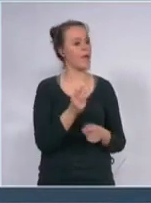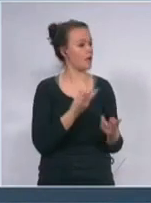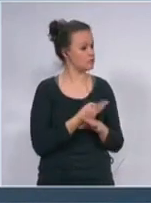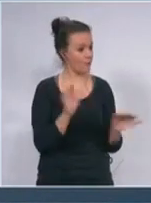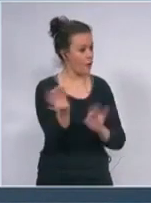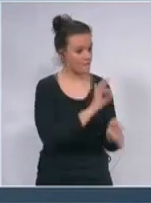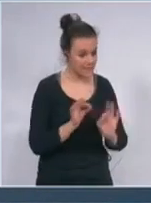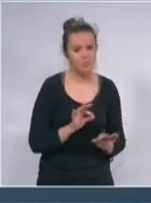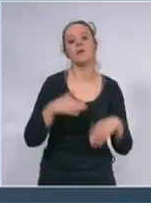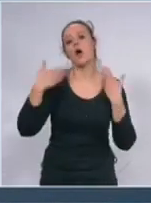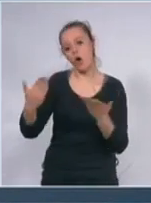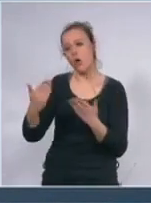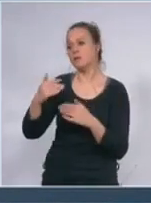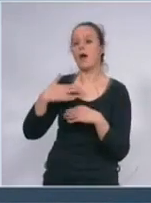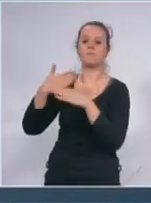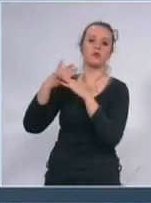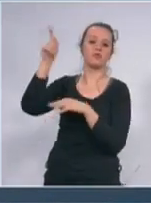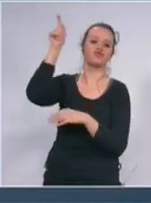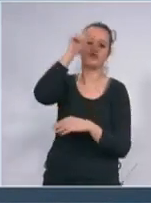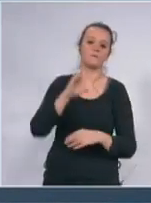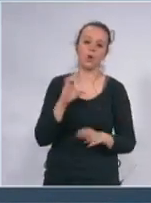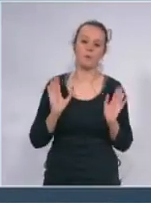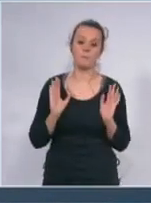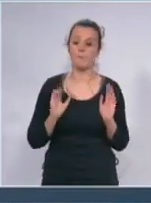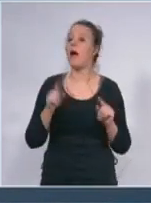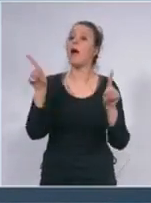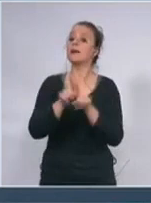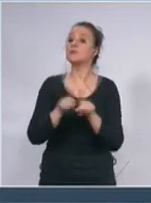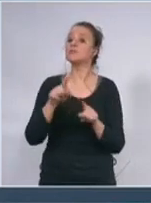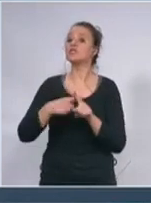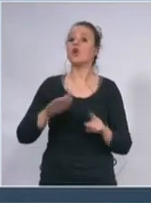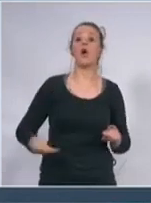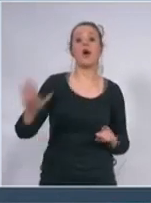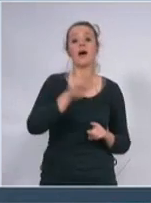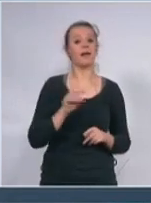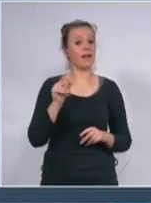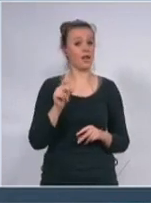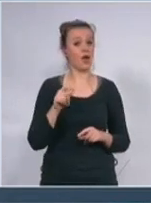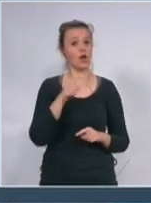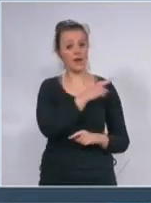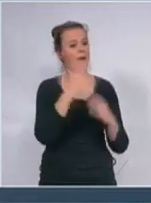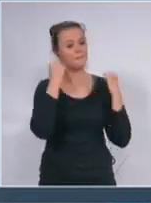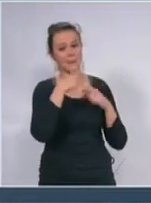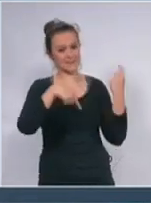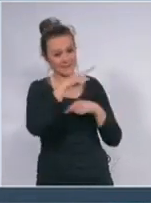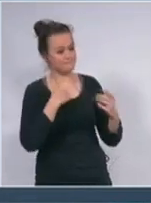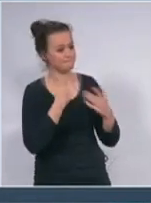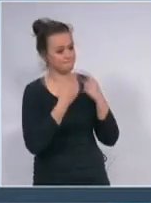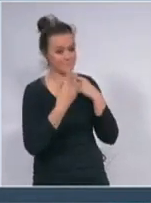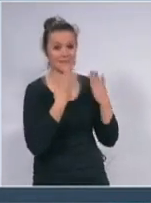pomoć ćemo svima u regionu ja ću narednim danima imati sastanak prvo sa ambasadorima svima iz regiona a onda sa svima drugima